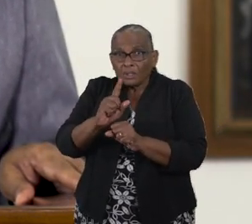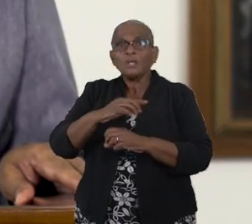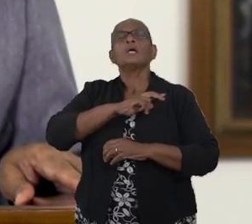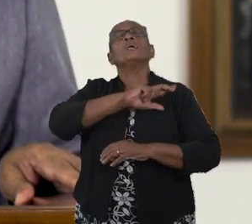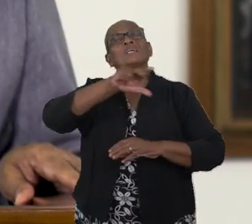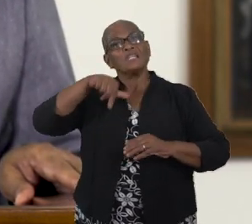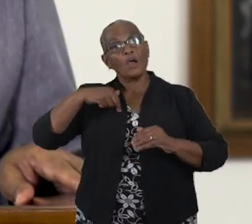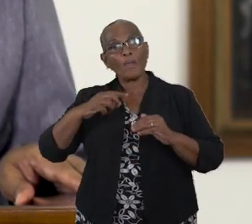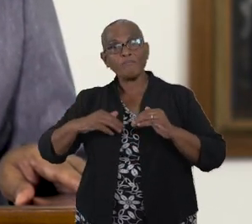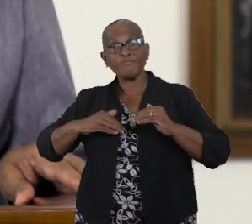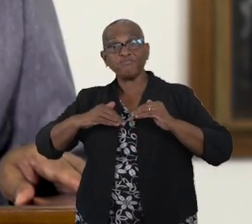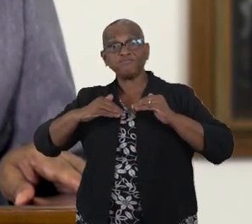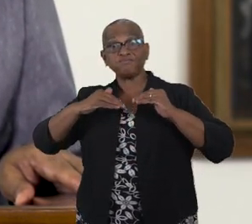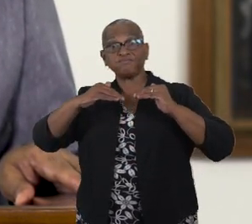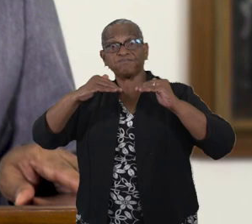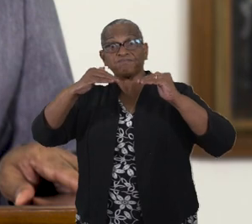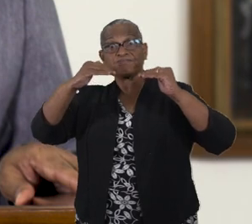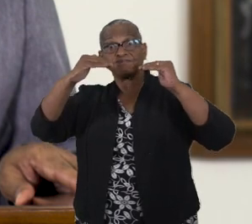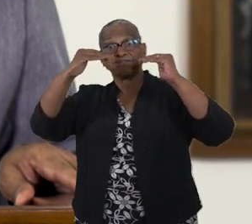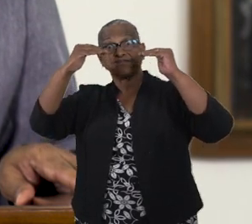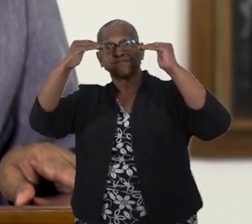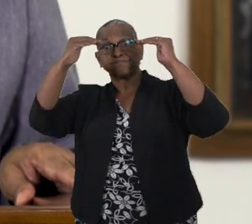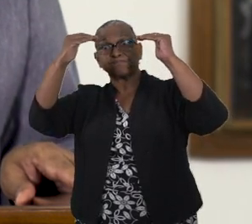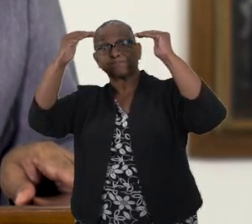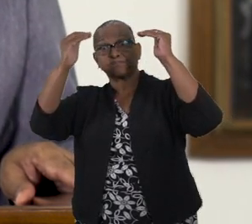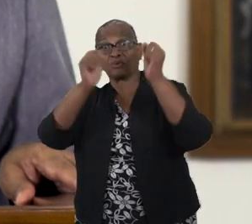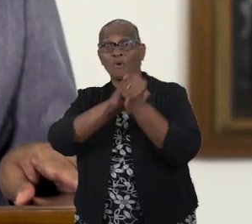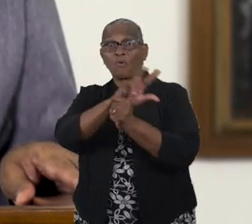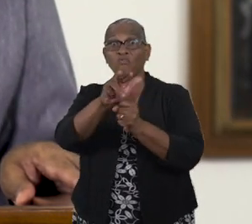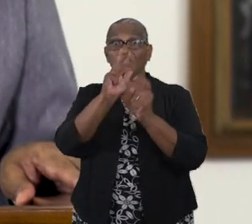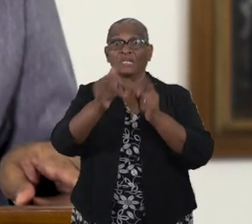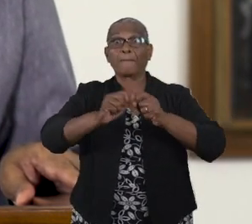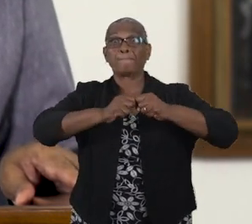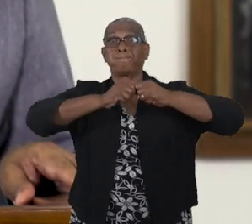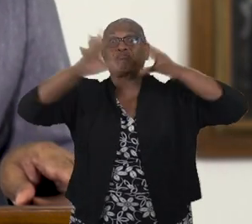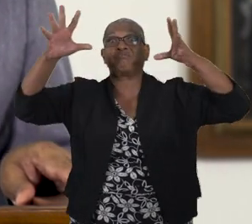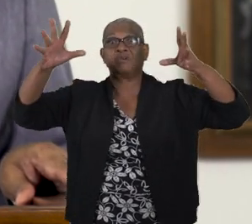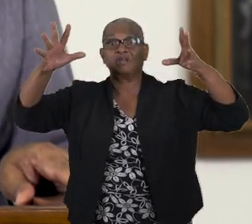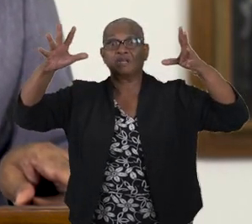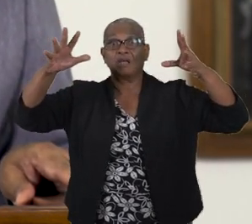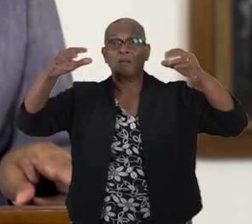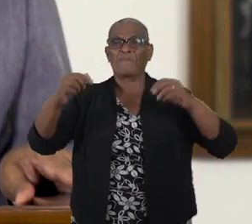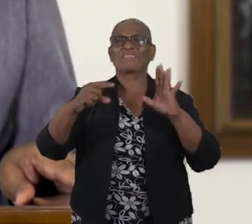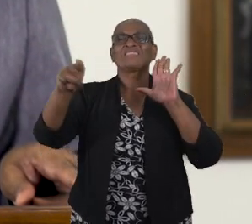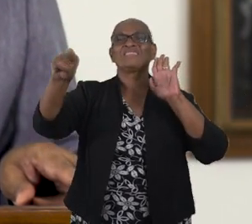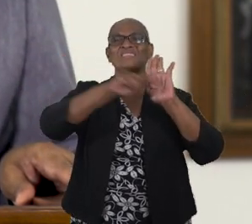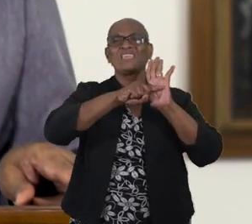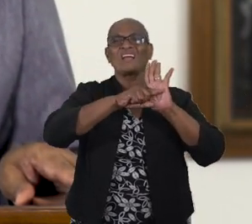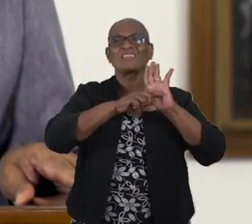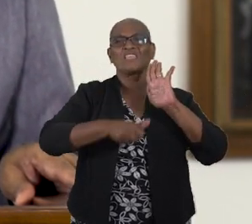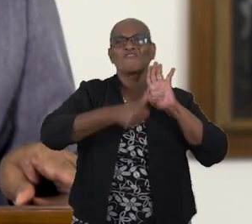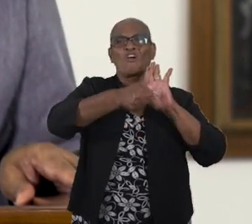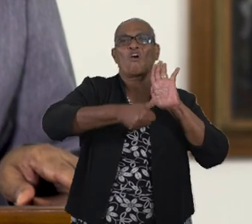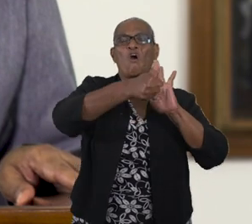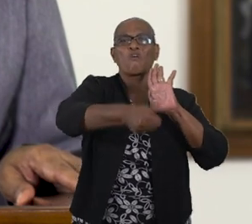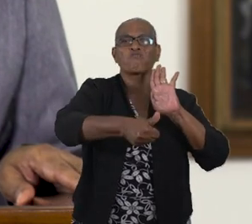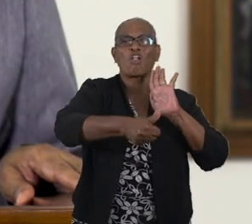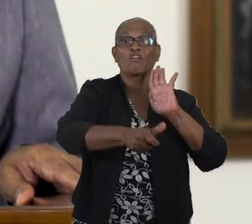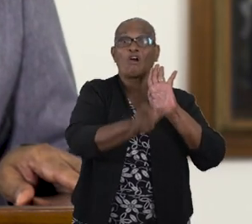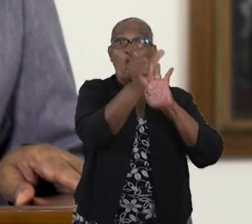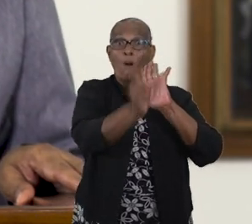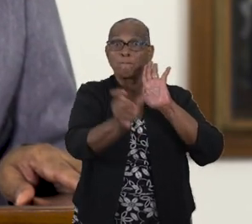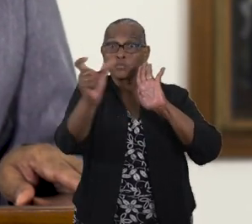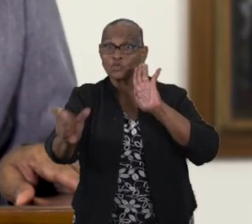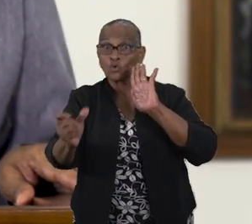voorzien we een verdere escalatie van COVID-19 in ons land met negatieve gevolgen op het persoonlijke,